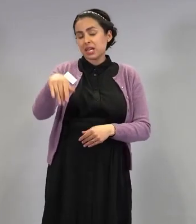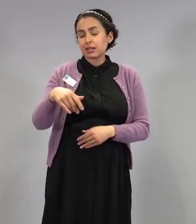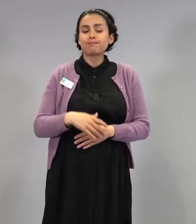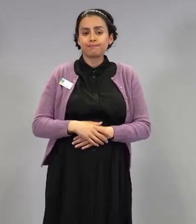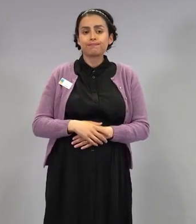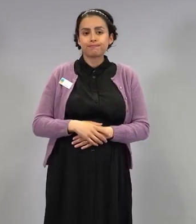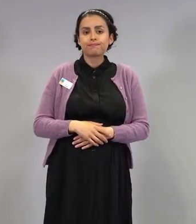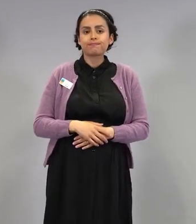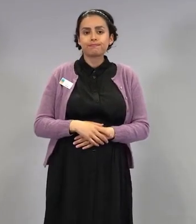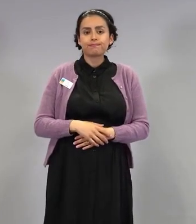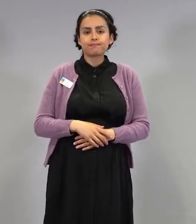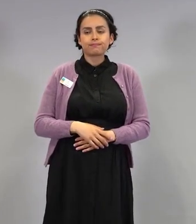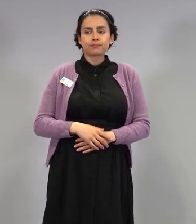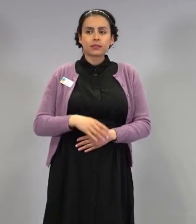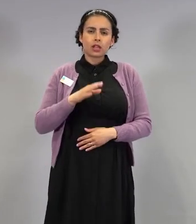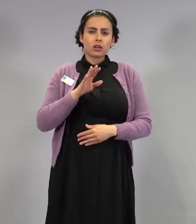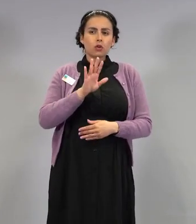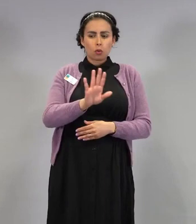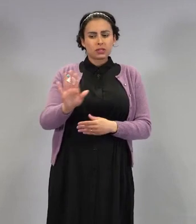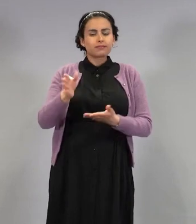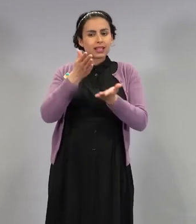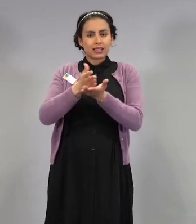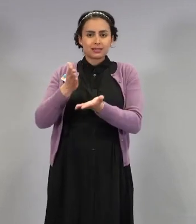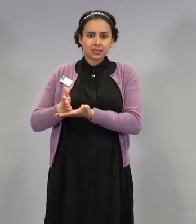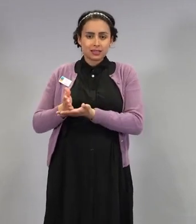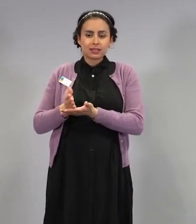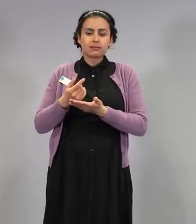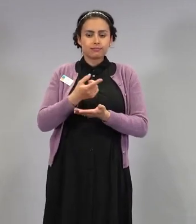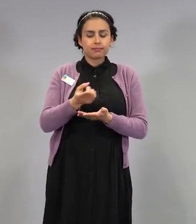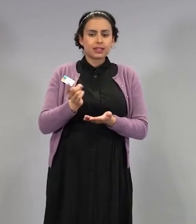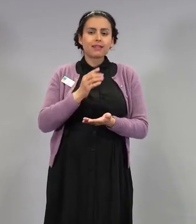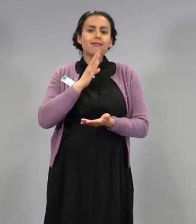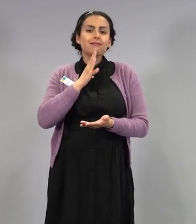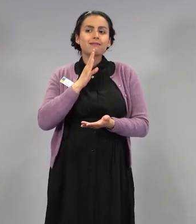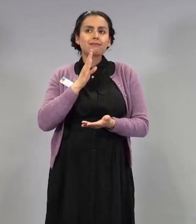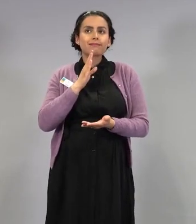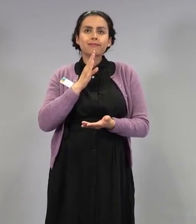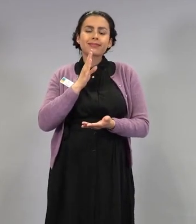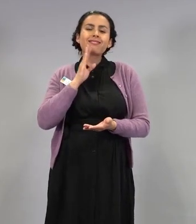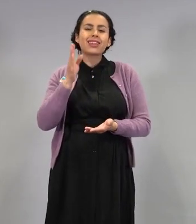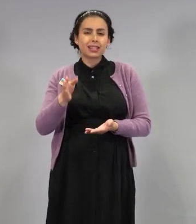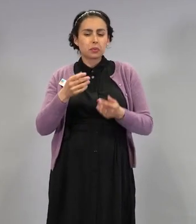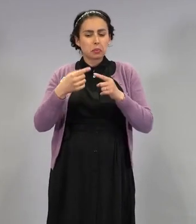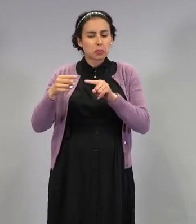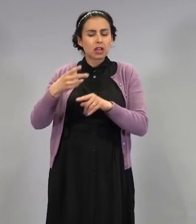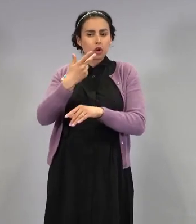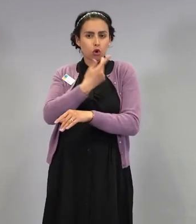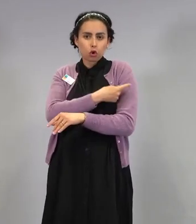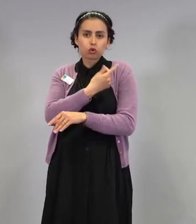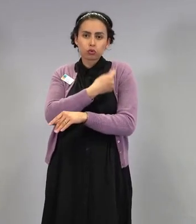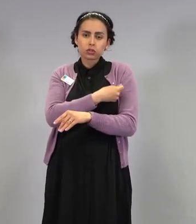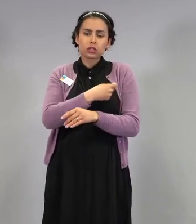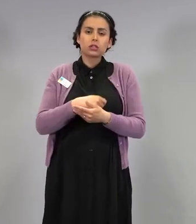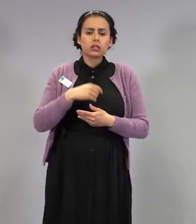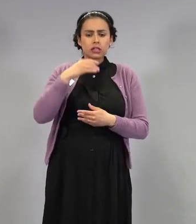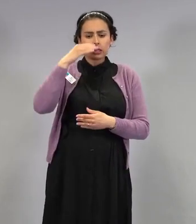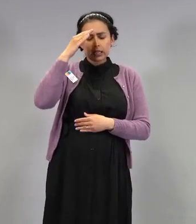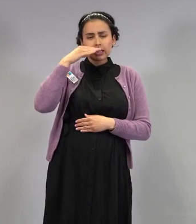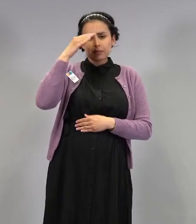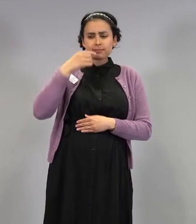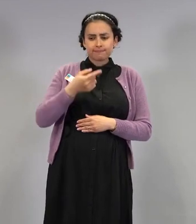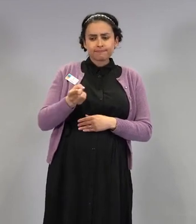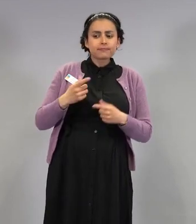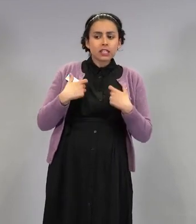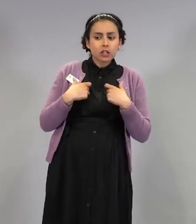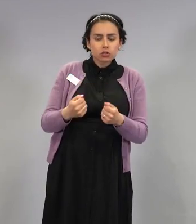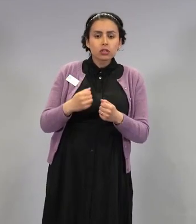sitten tuossa esityksessäkin viittasitte paljon näihin eri rokotteisiin. Ihmisiä kiinnostaa, että saako tietää jo rokotesta